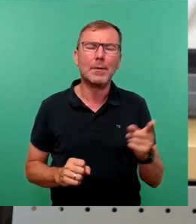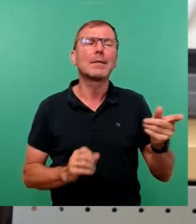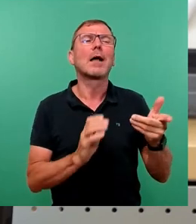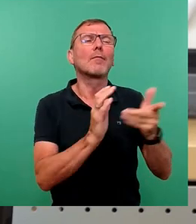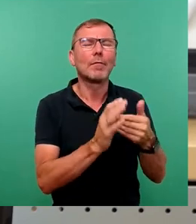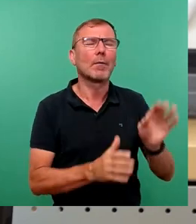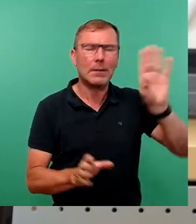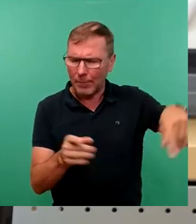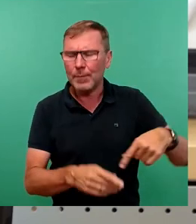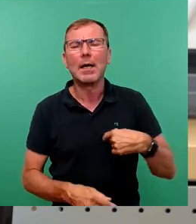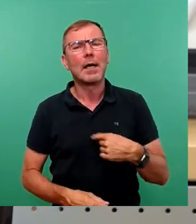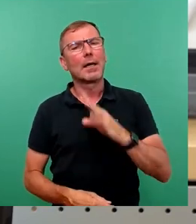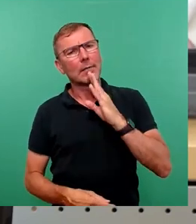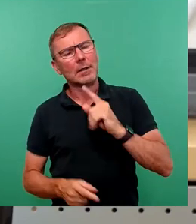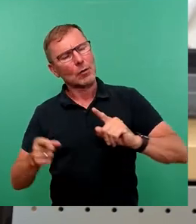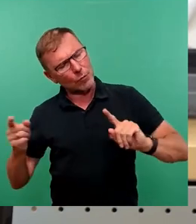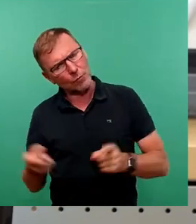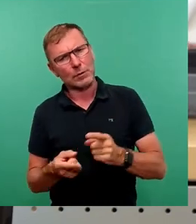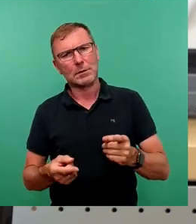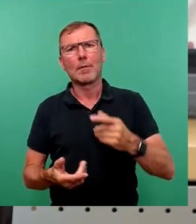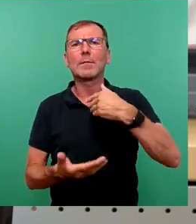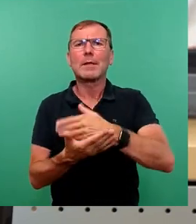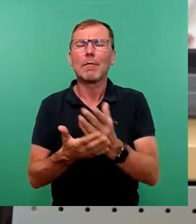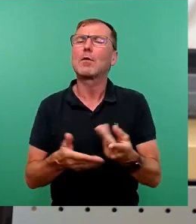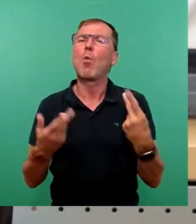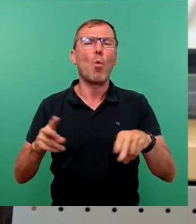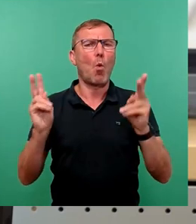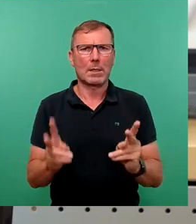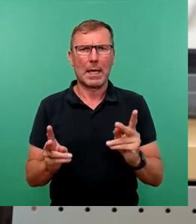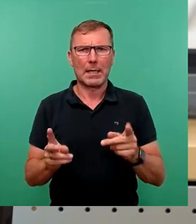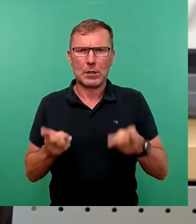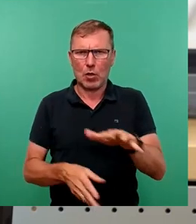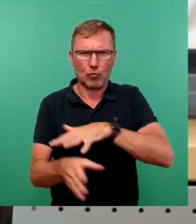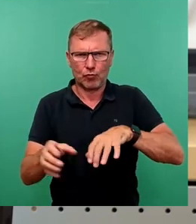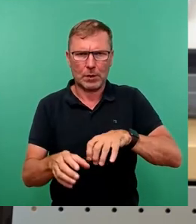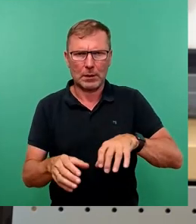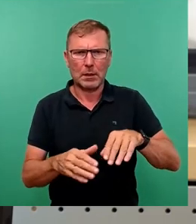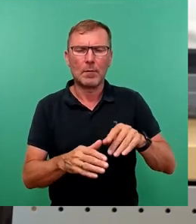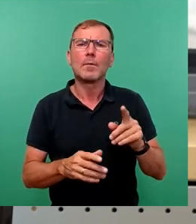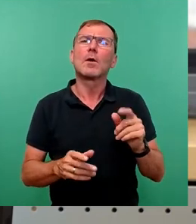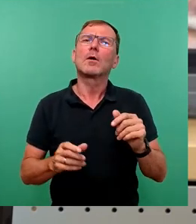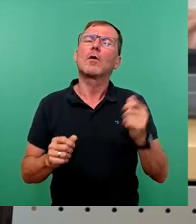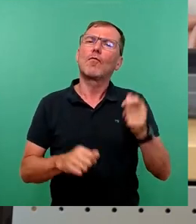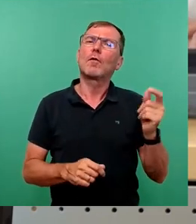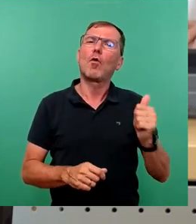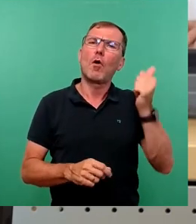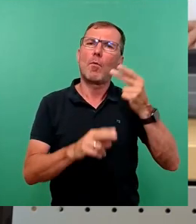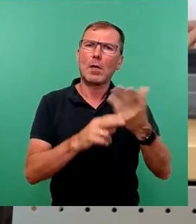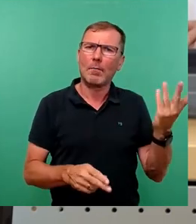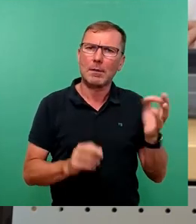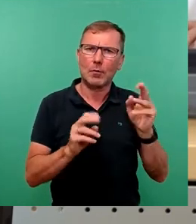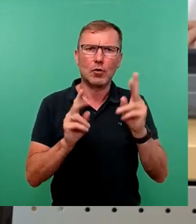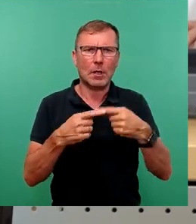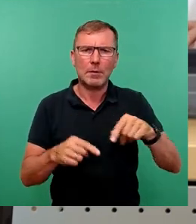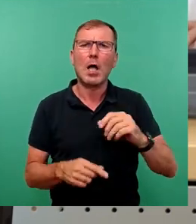lange Rede, kurzer Sinn, die Verteilung ist höchst ungleich und der Vorschach des Urbürgermeisters hier für die Stadtbezirke